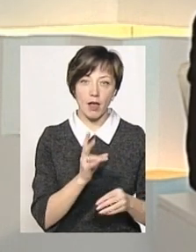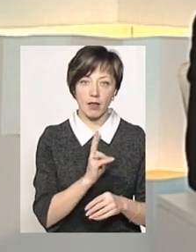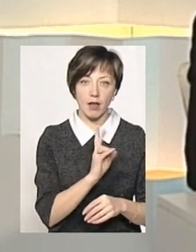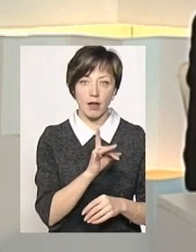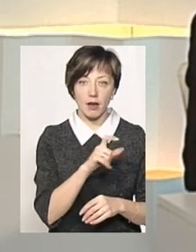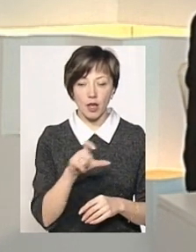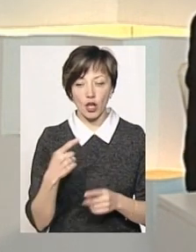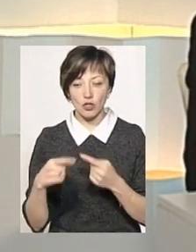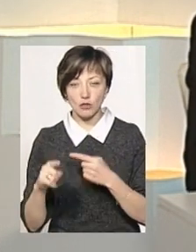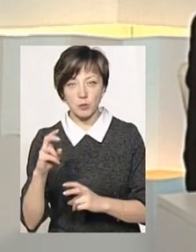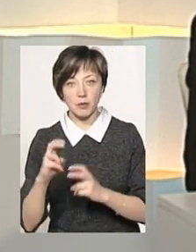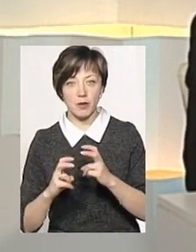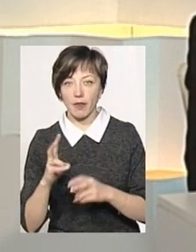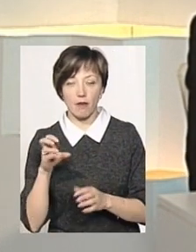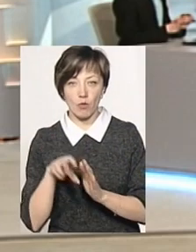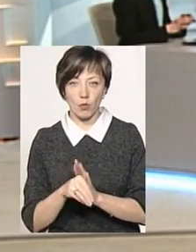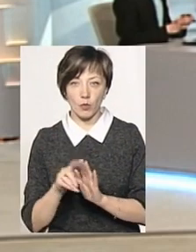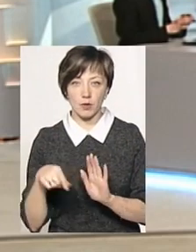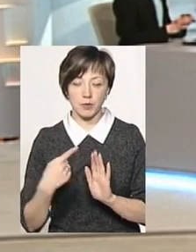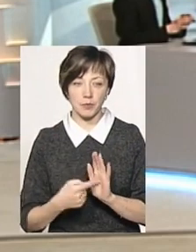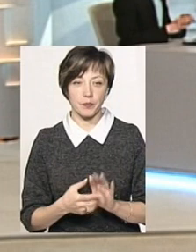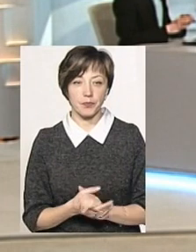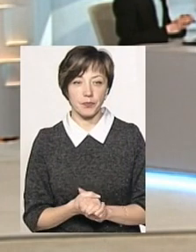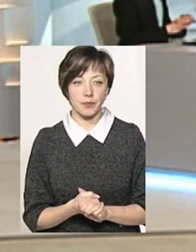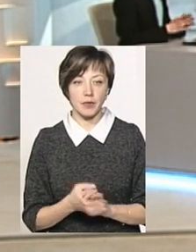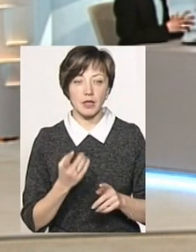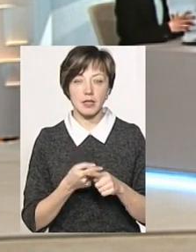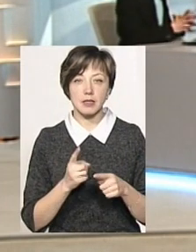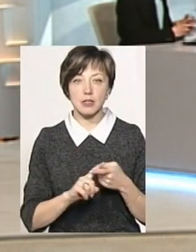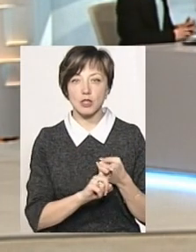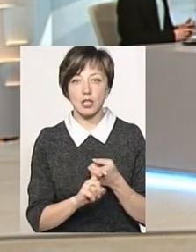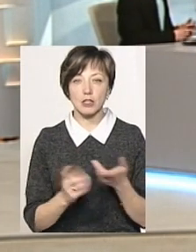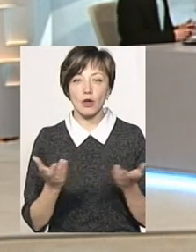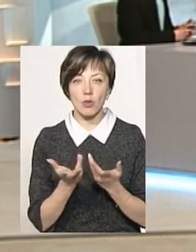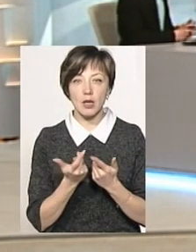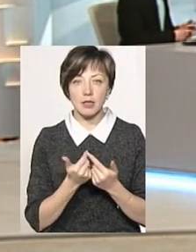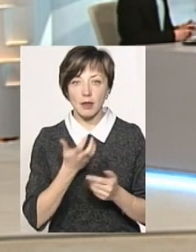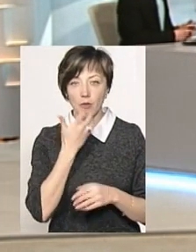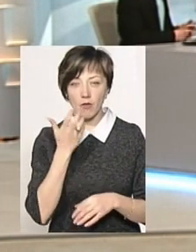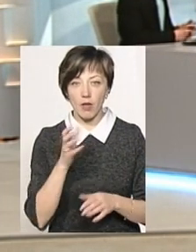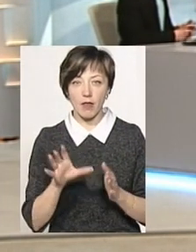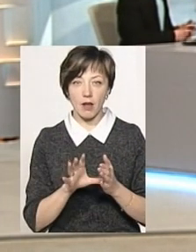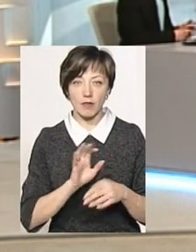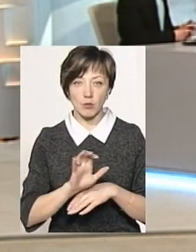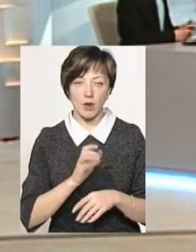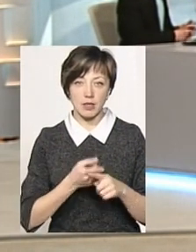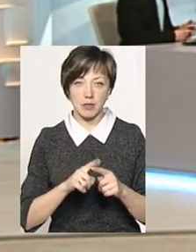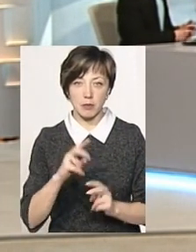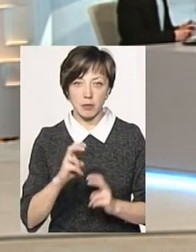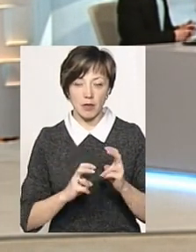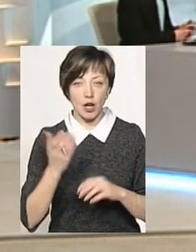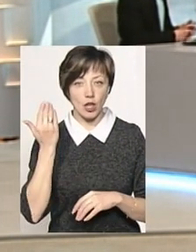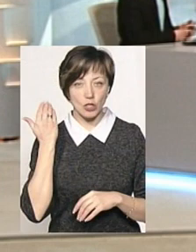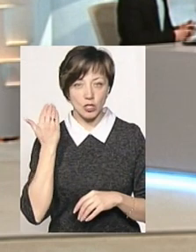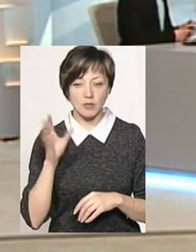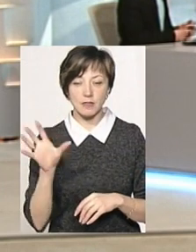НКРЄ, інші підприємства не входять? Це залежить від того, яку кількість теплової енергії виробляє дане підприємство.